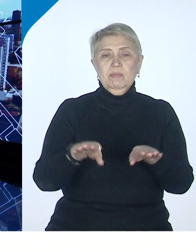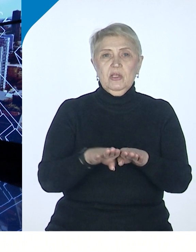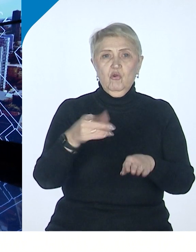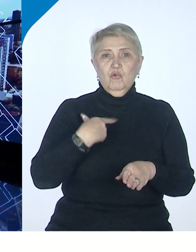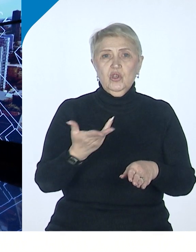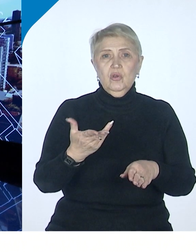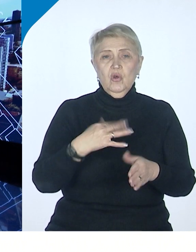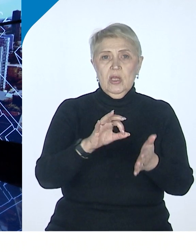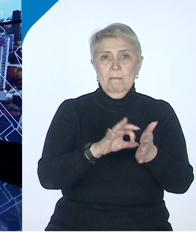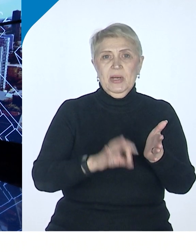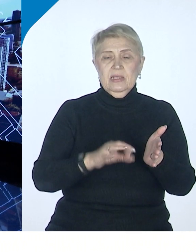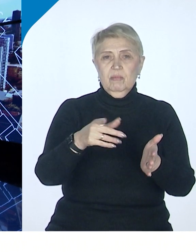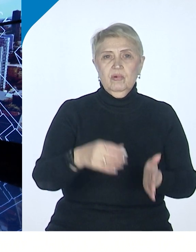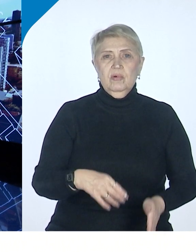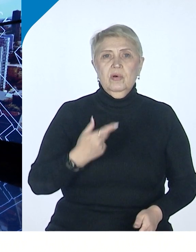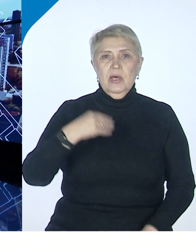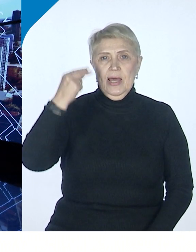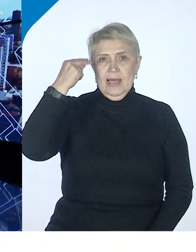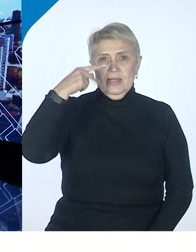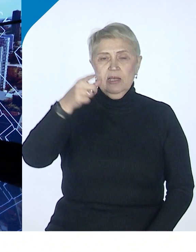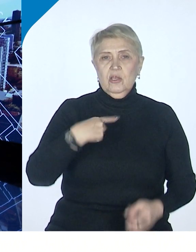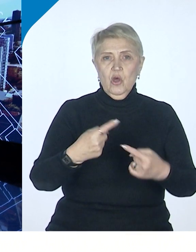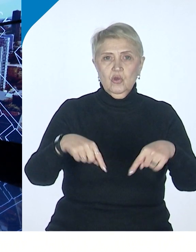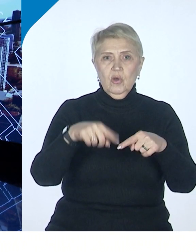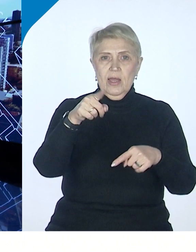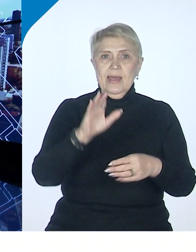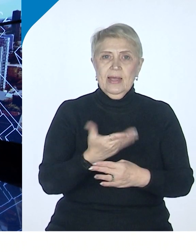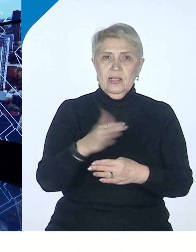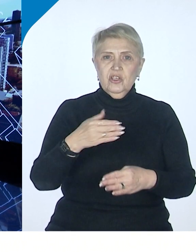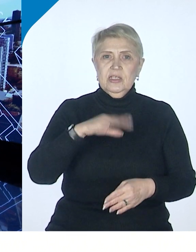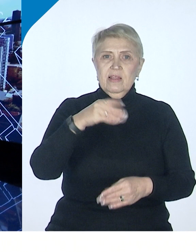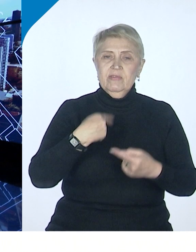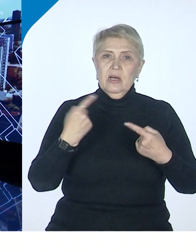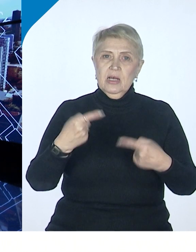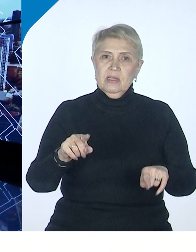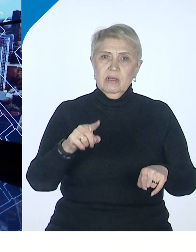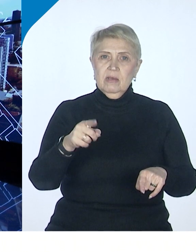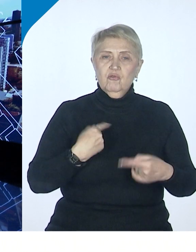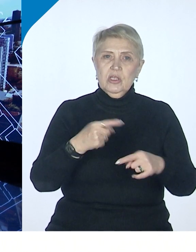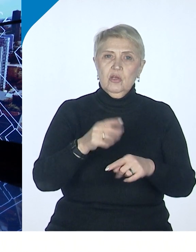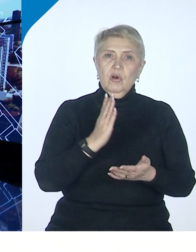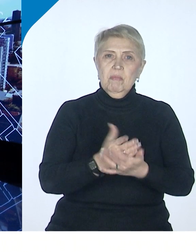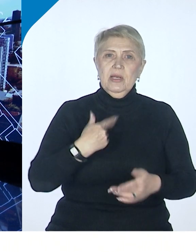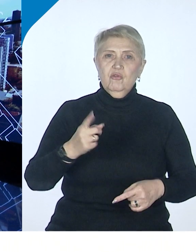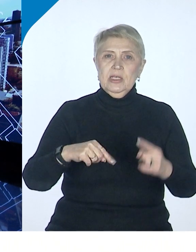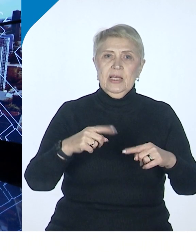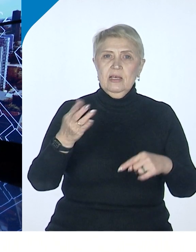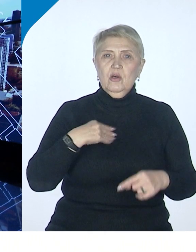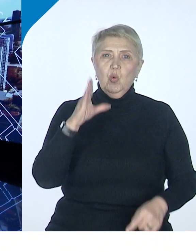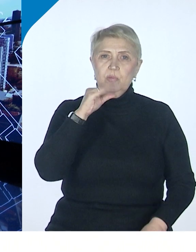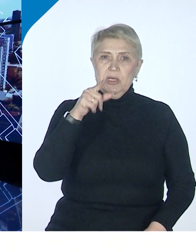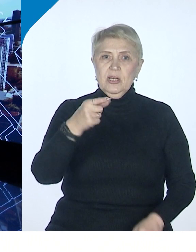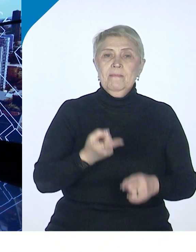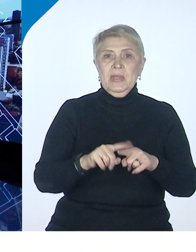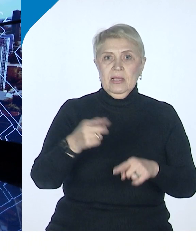А китайские зоны, как известно, они отличались от всех остальных, которые редко были успешными. Вот у китайцев они были